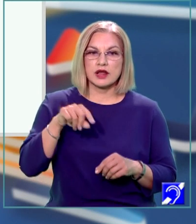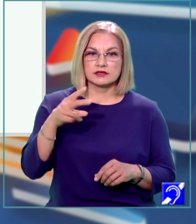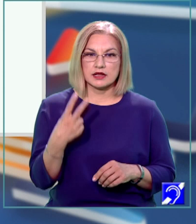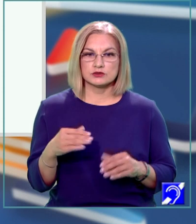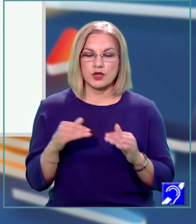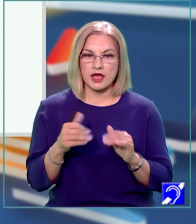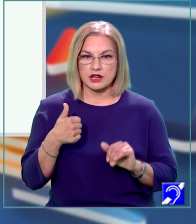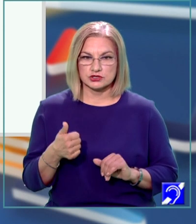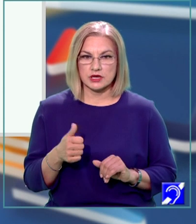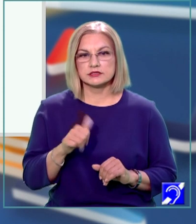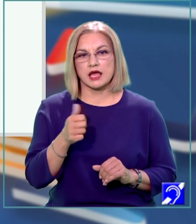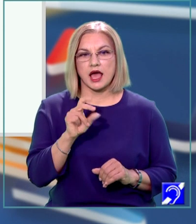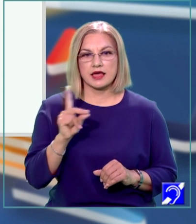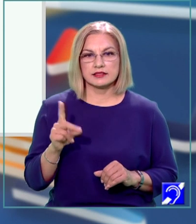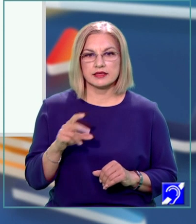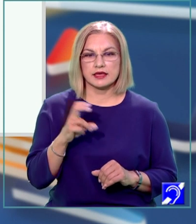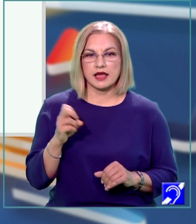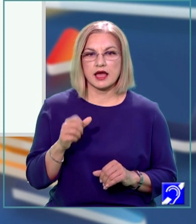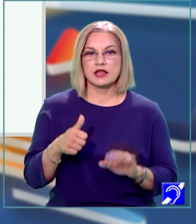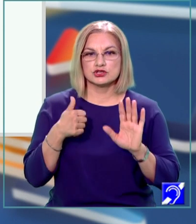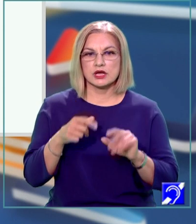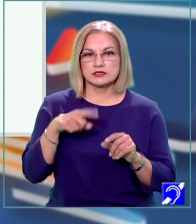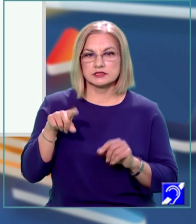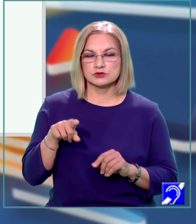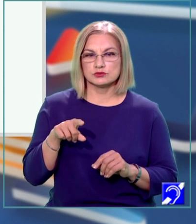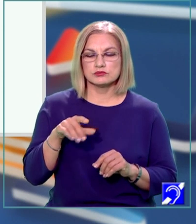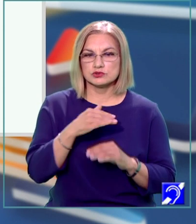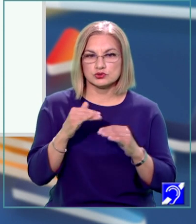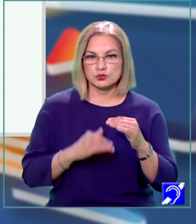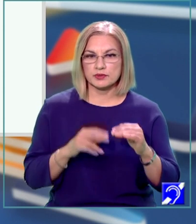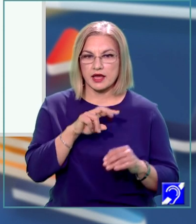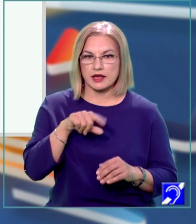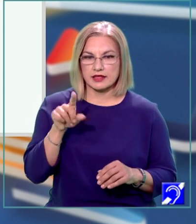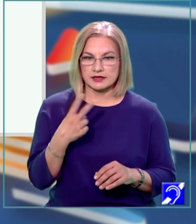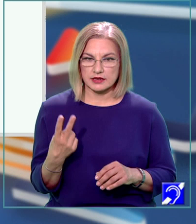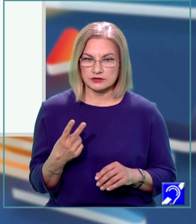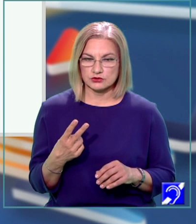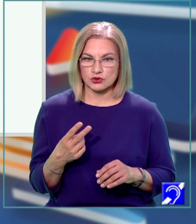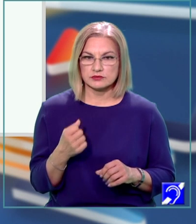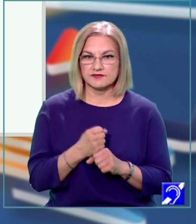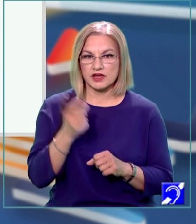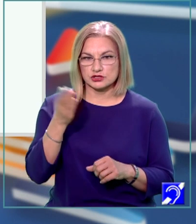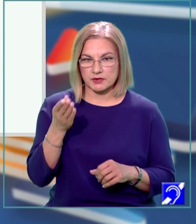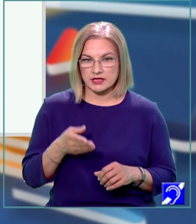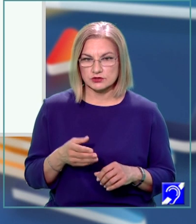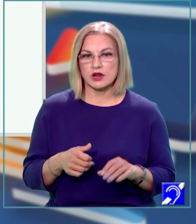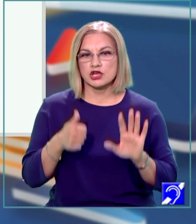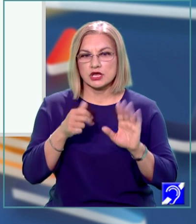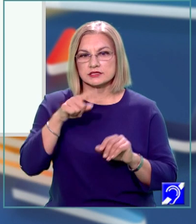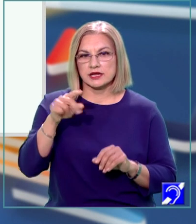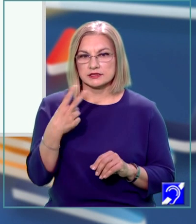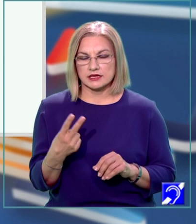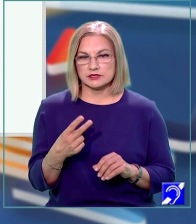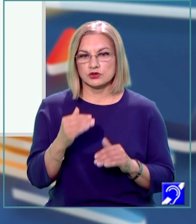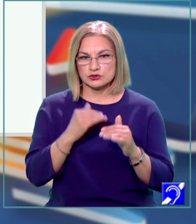egal 6, AD egal cu 6 supra radical din 2. operăm o raționalizare, 6 radical din